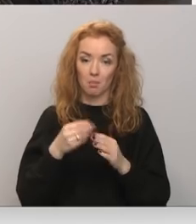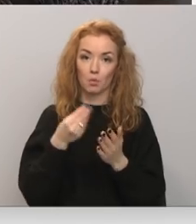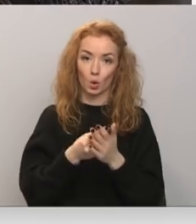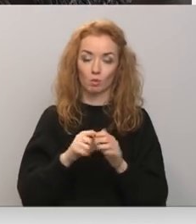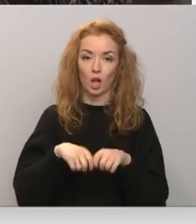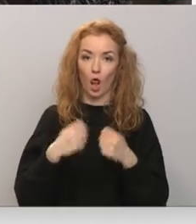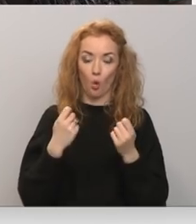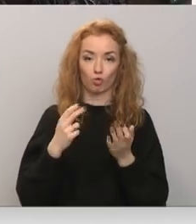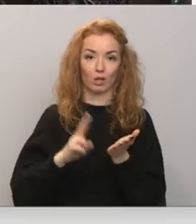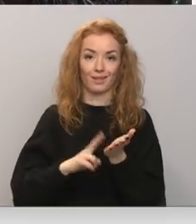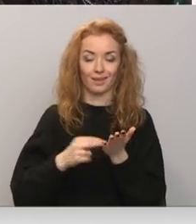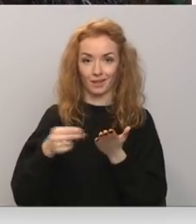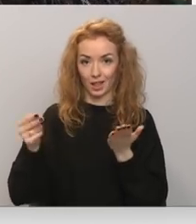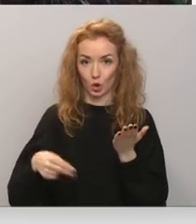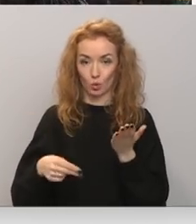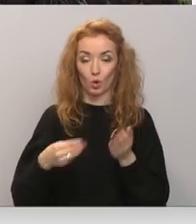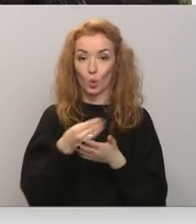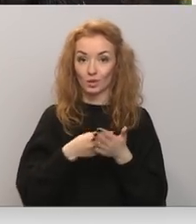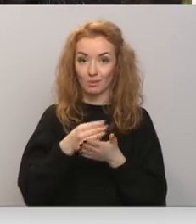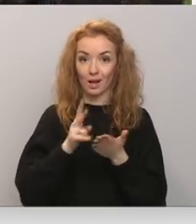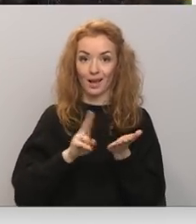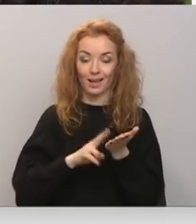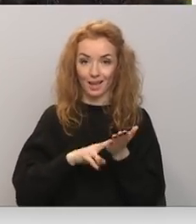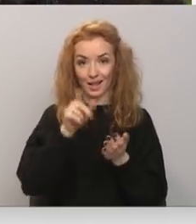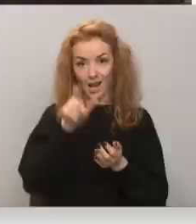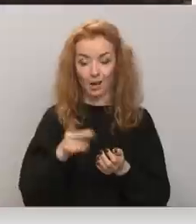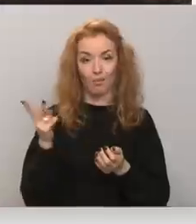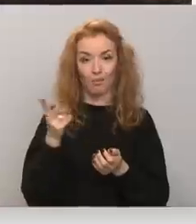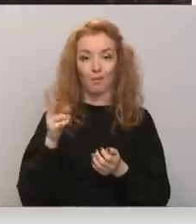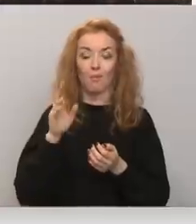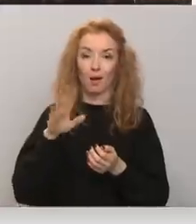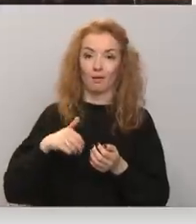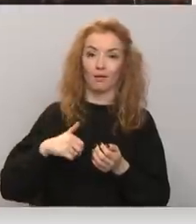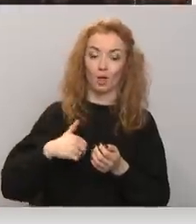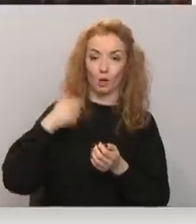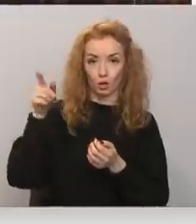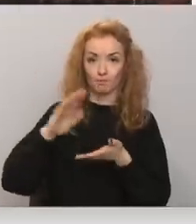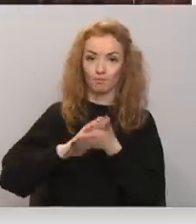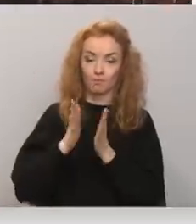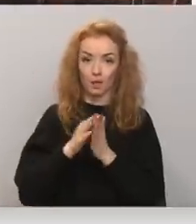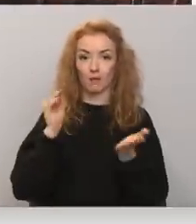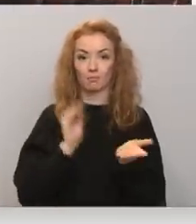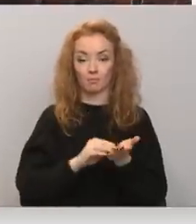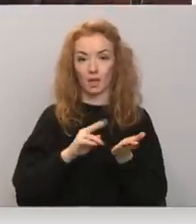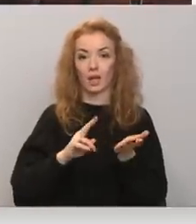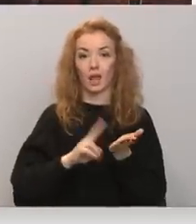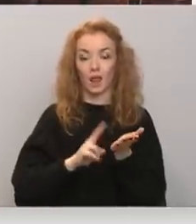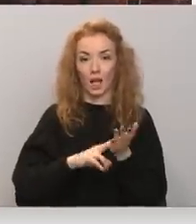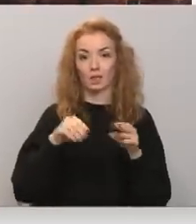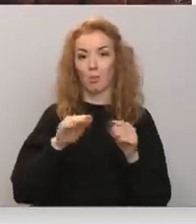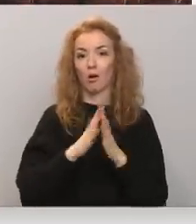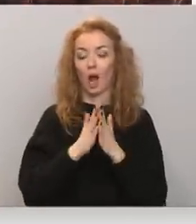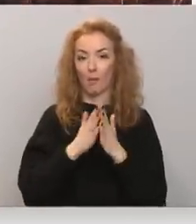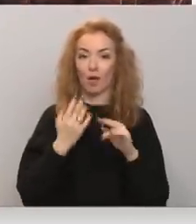īri. Tas nozīmē to, ka īrniekiem vajadzētu ar izvierētāju vienoties par īras līgumu ierakstīšanu zemes grāmatām. Viņi būs saistoši